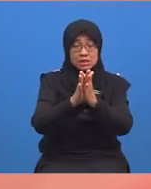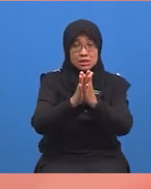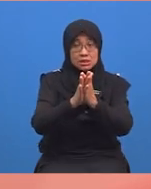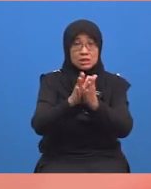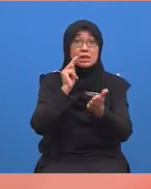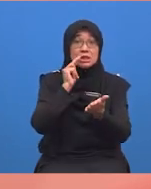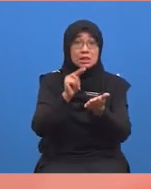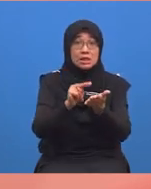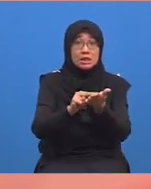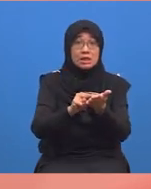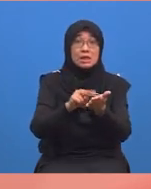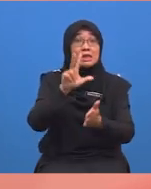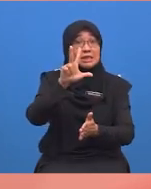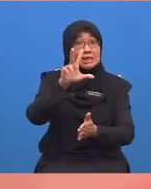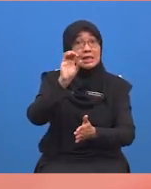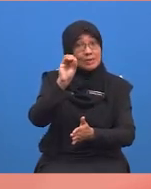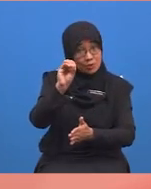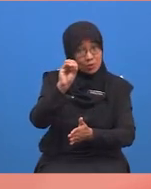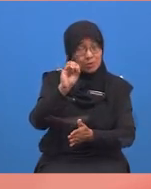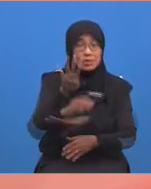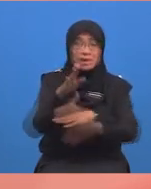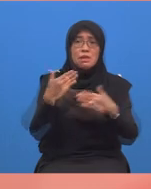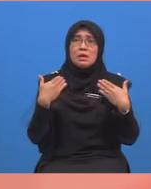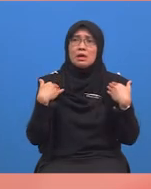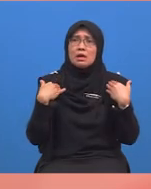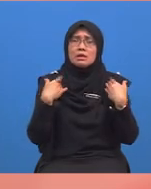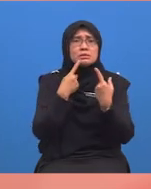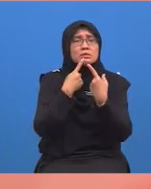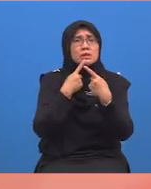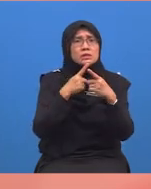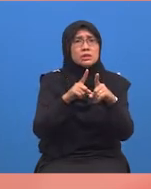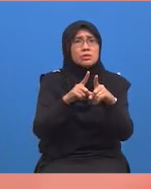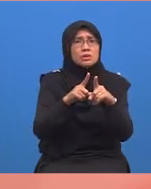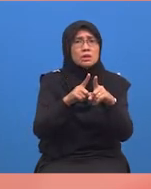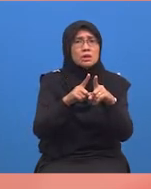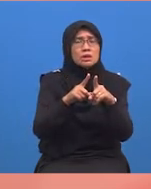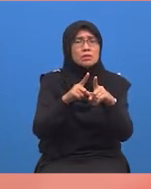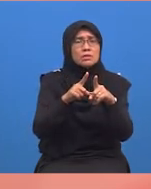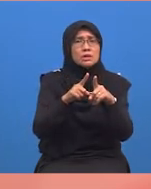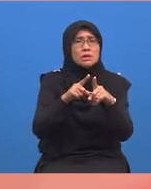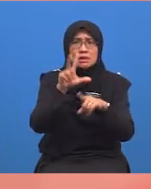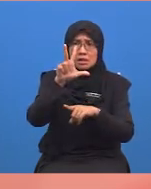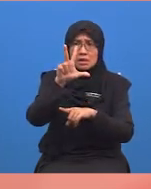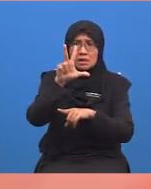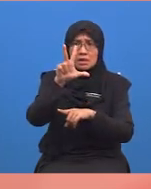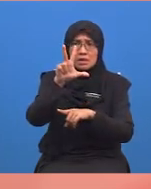tiga puluh. Ada atau tidak jawapannya tiga puluh dan tidak lebih daripadanya?